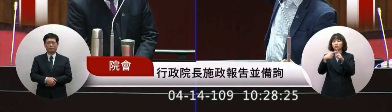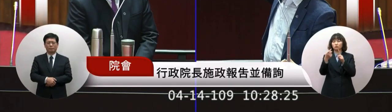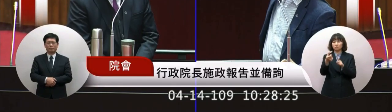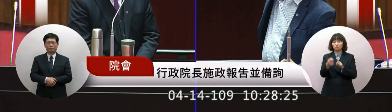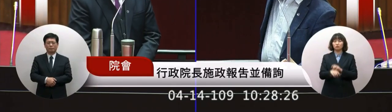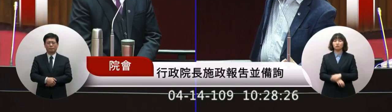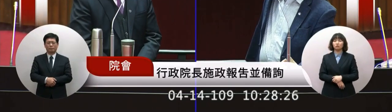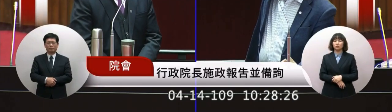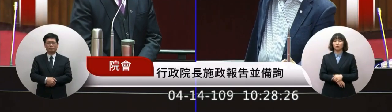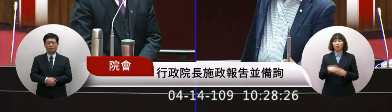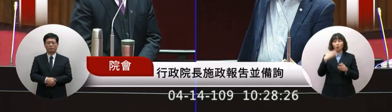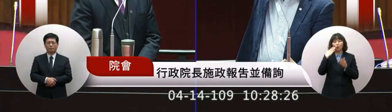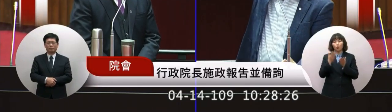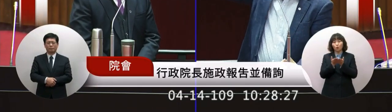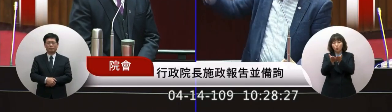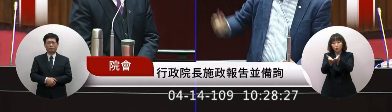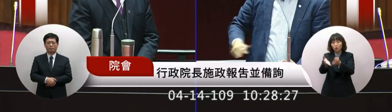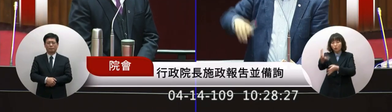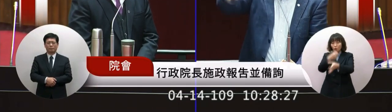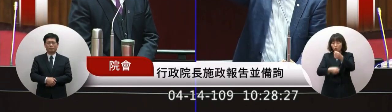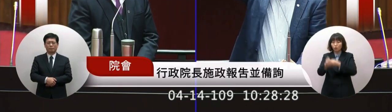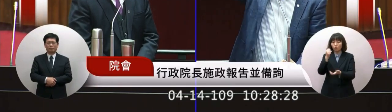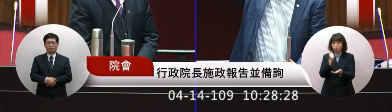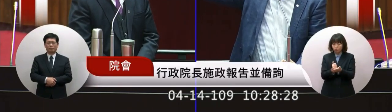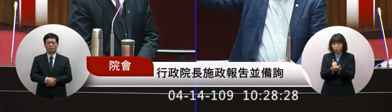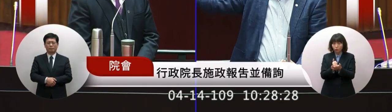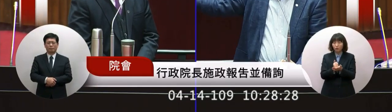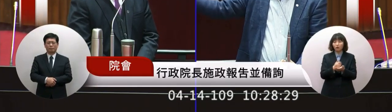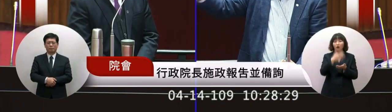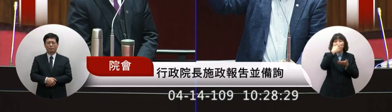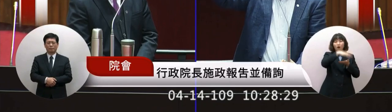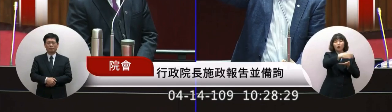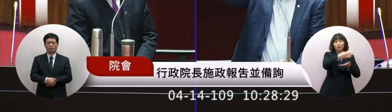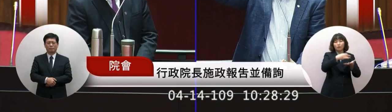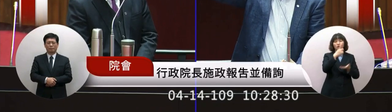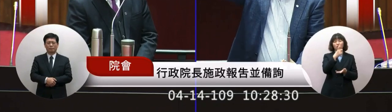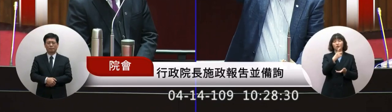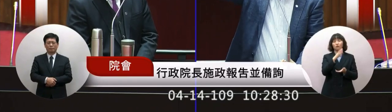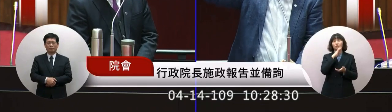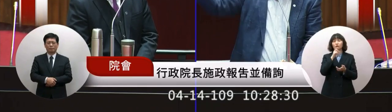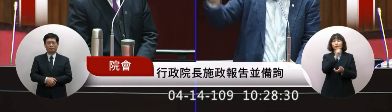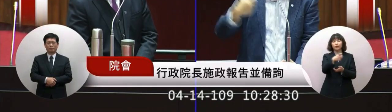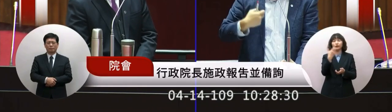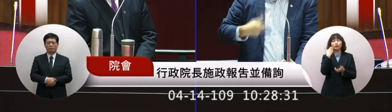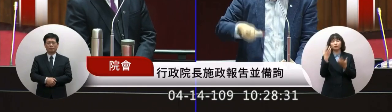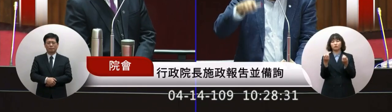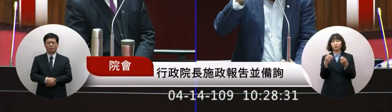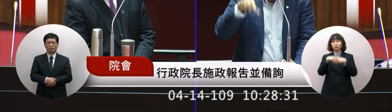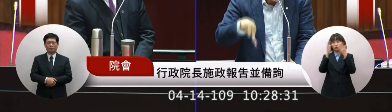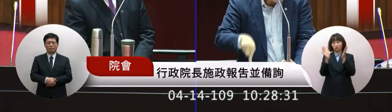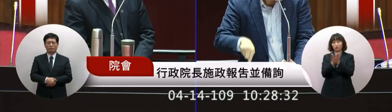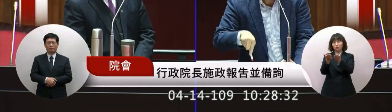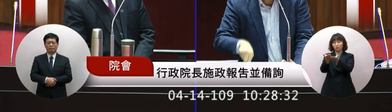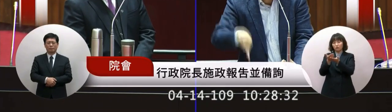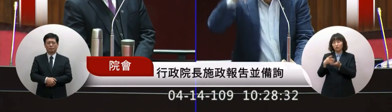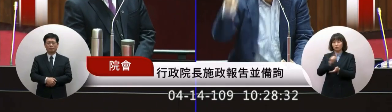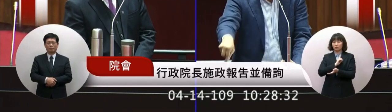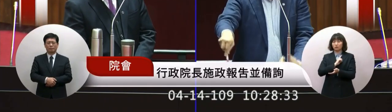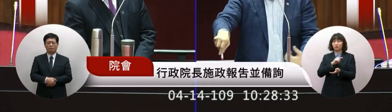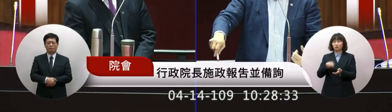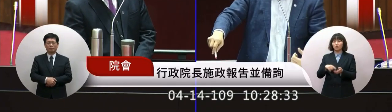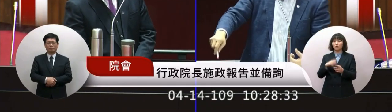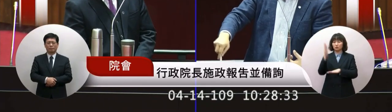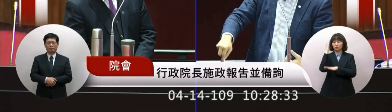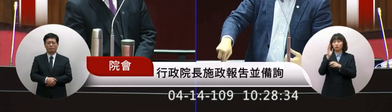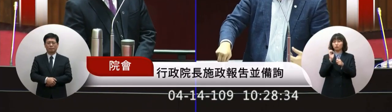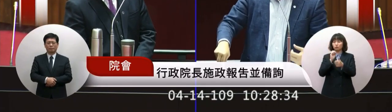外出的 拿著著 也沒餐廳 也沒消費 都在回來好 我們現在政府說